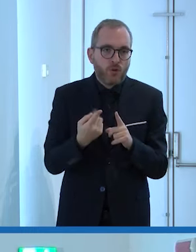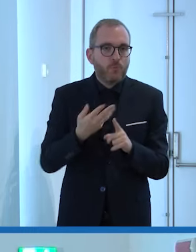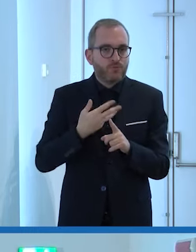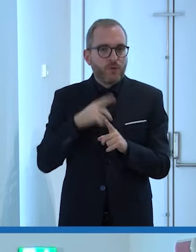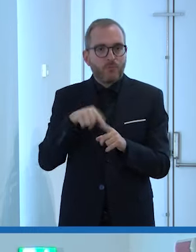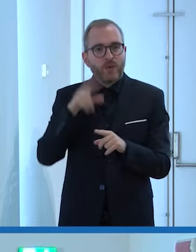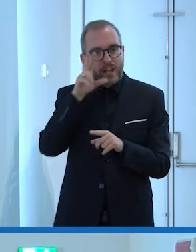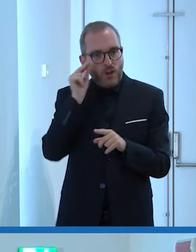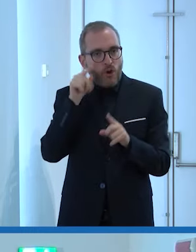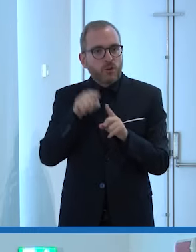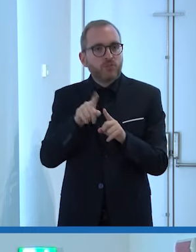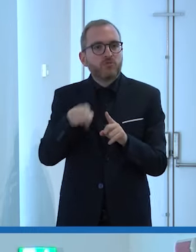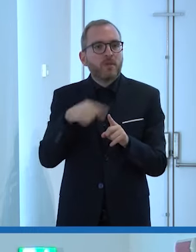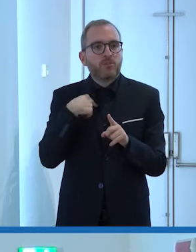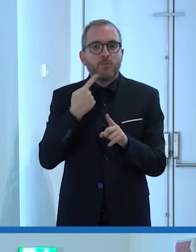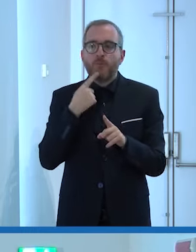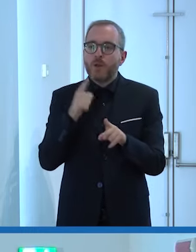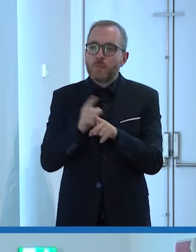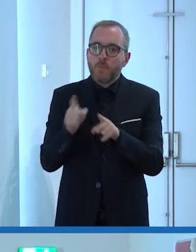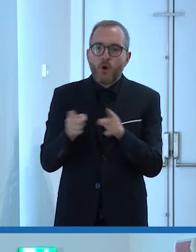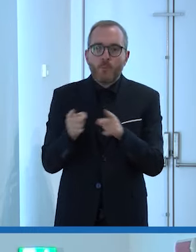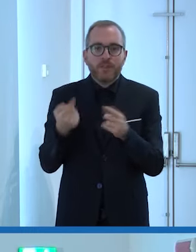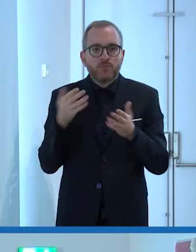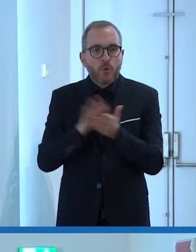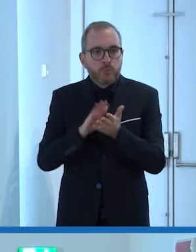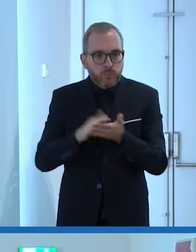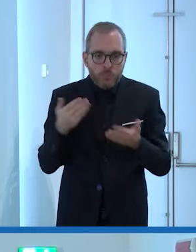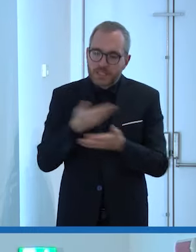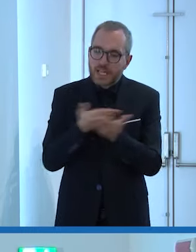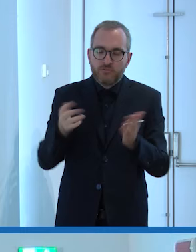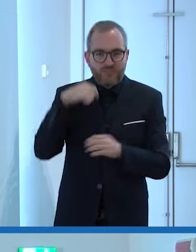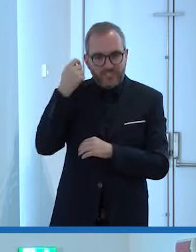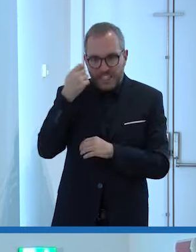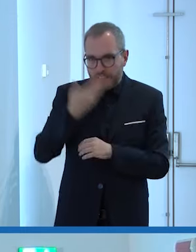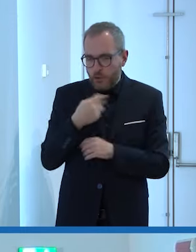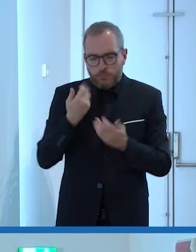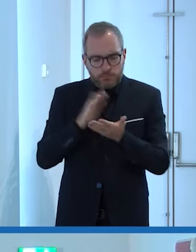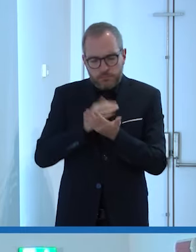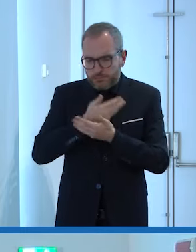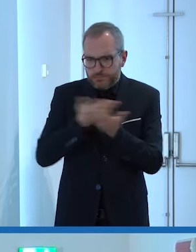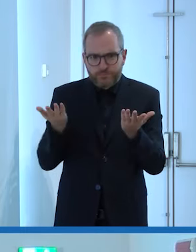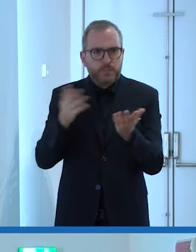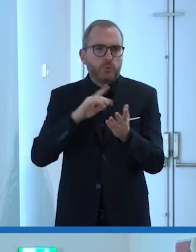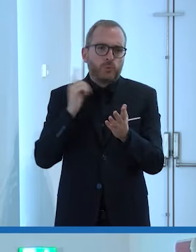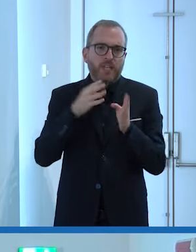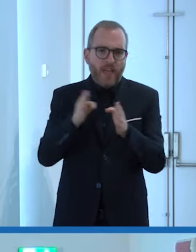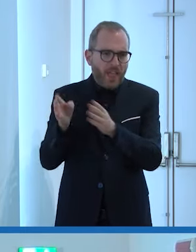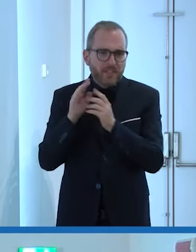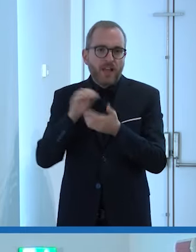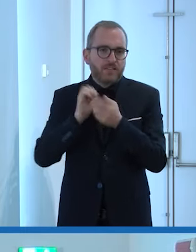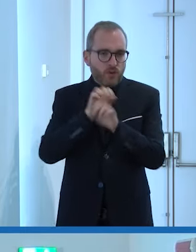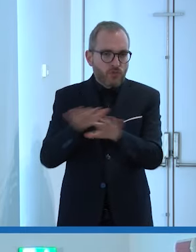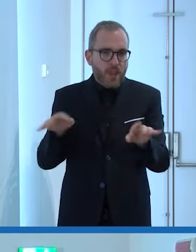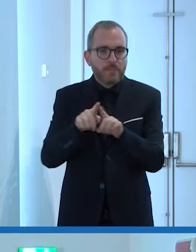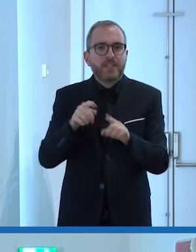come tutti i video nella pubblicazione di tutti i video sui canali media di Superabile